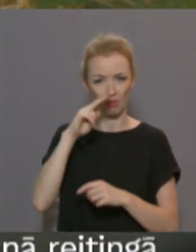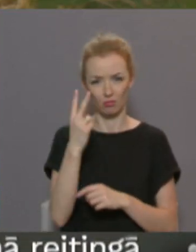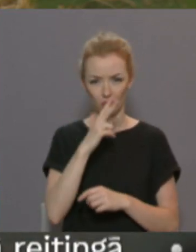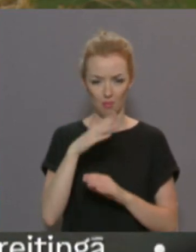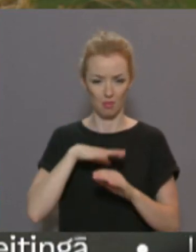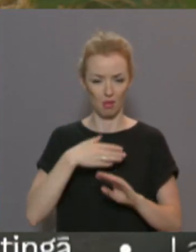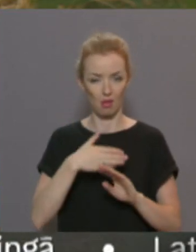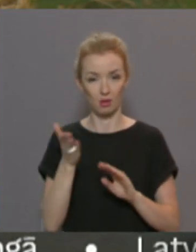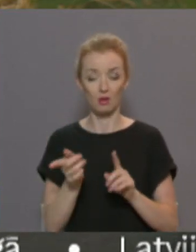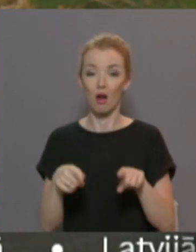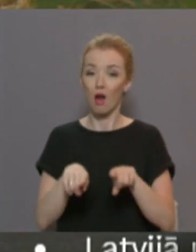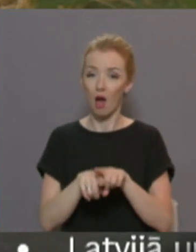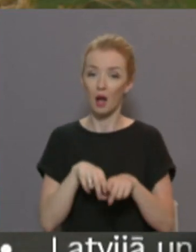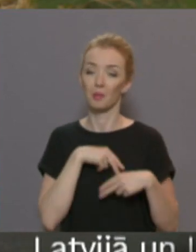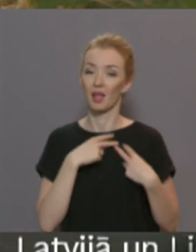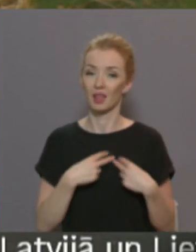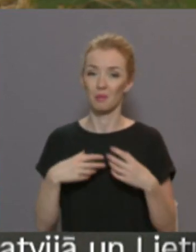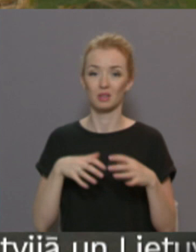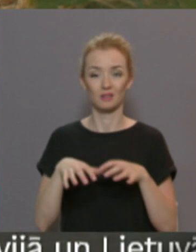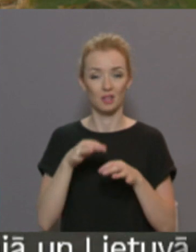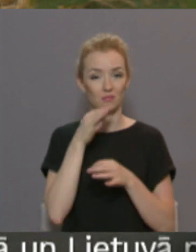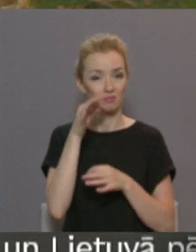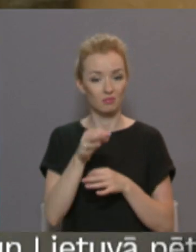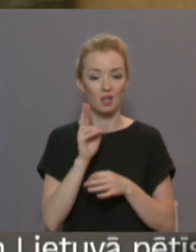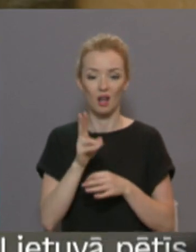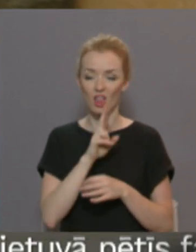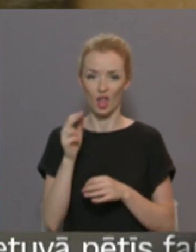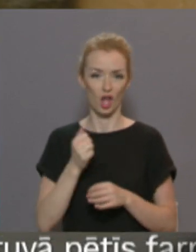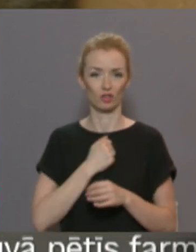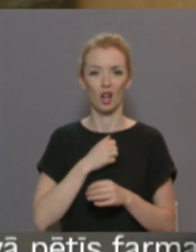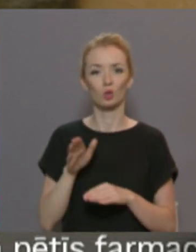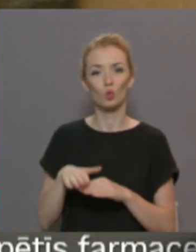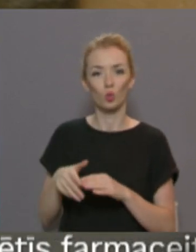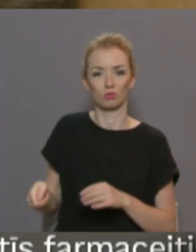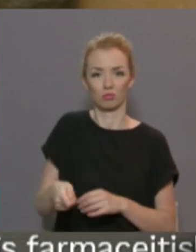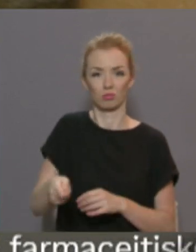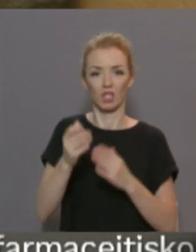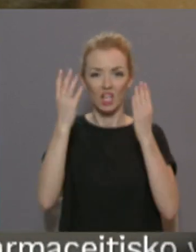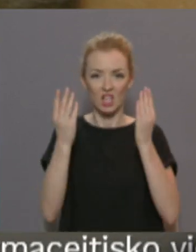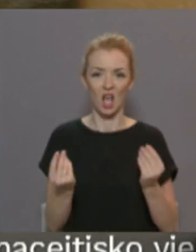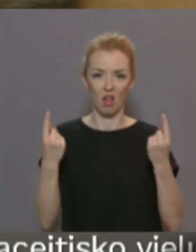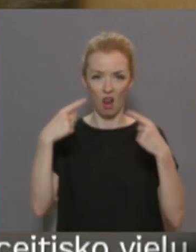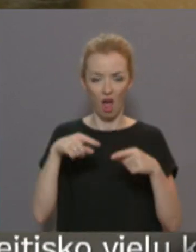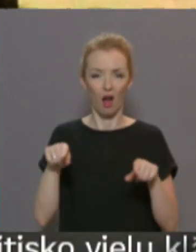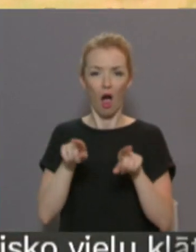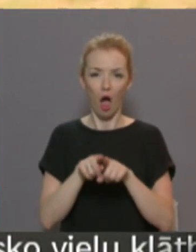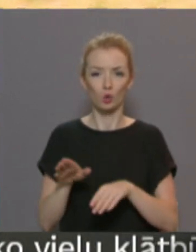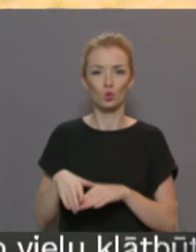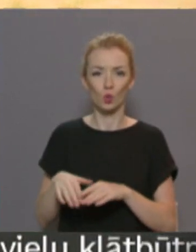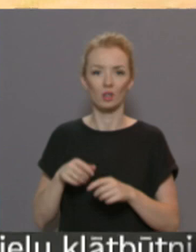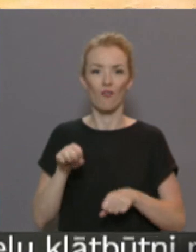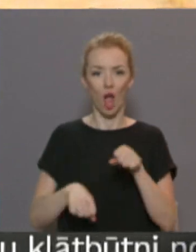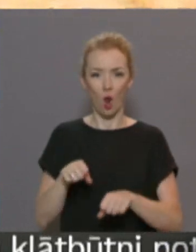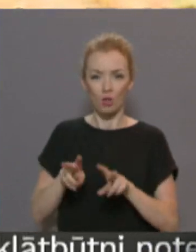vēlāk. Tāpat biedrībā stāst, ka ir nežēlīgi dienas vidū tveicē doties pastaigās vai velobraucienā ar suni, kurš blakus skrien pa